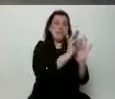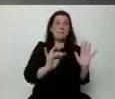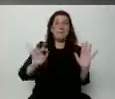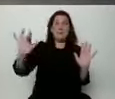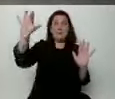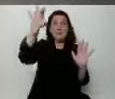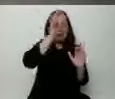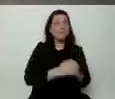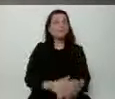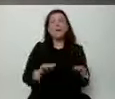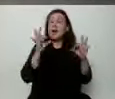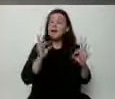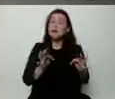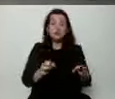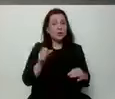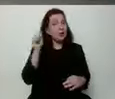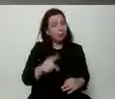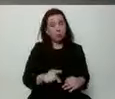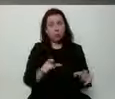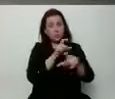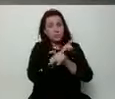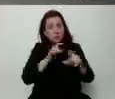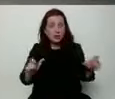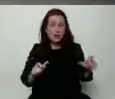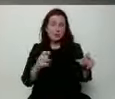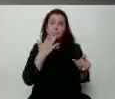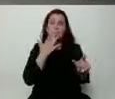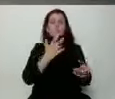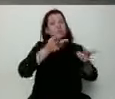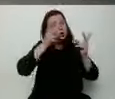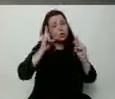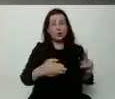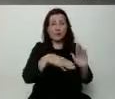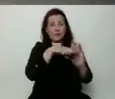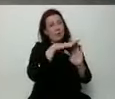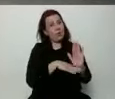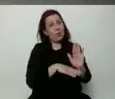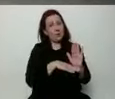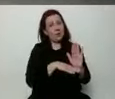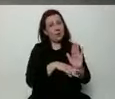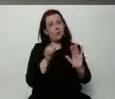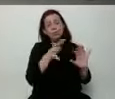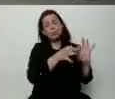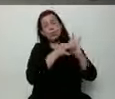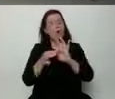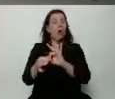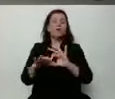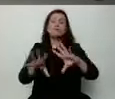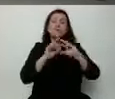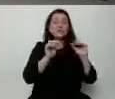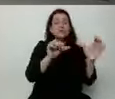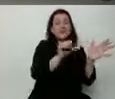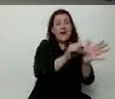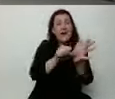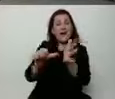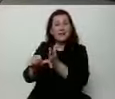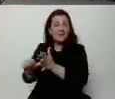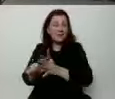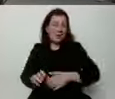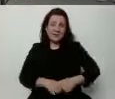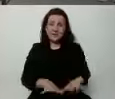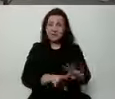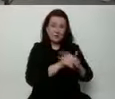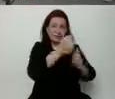przychodzi czas, żeby przede wszystkim mówić o konkretnym programie, który łączy wszystkich kandydatów opozycji. Wszystkich